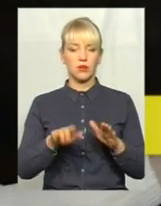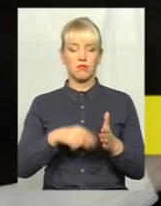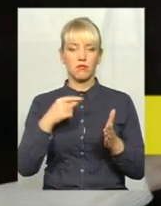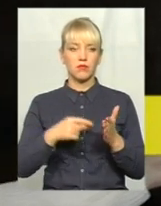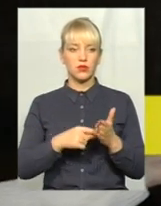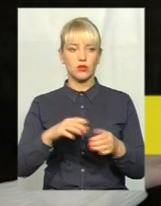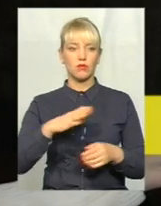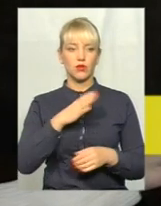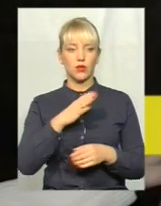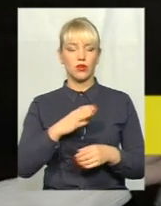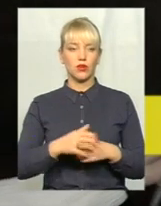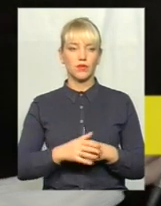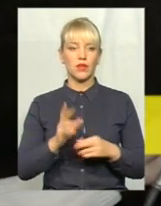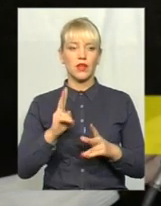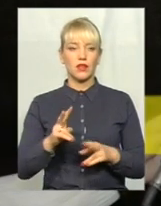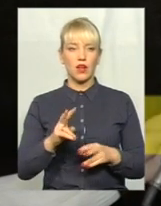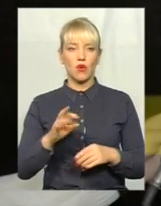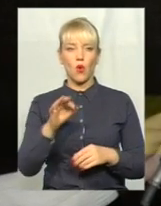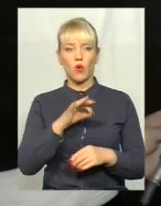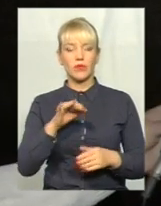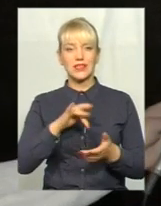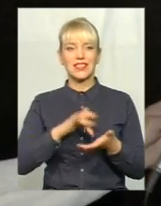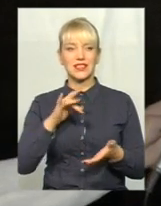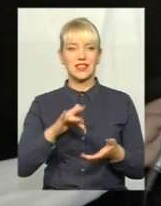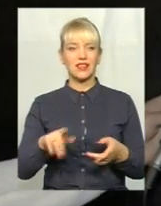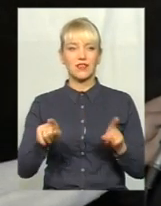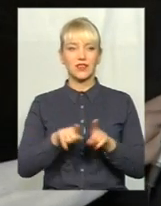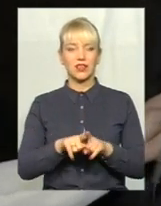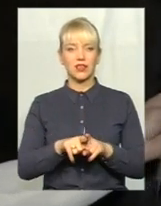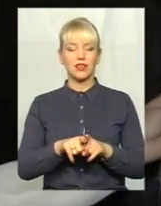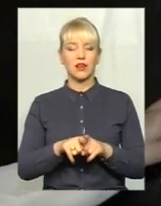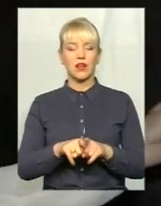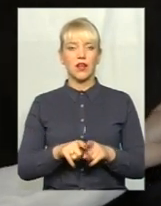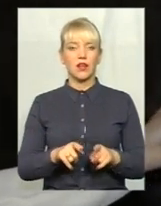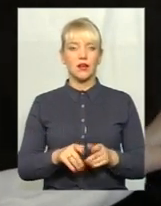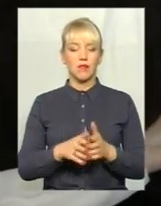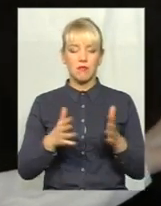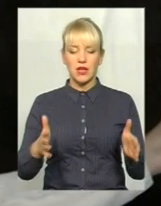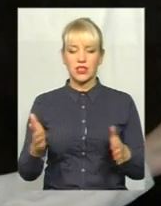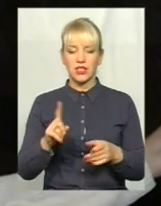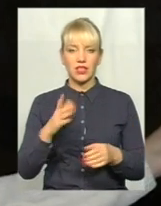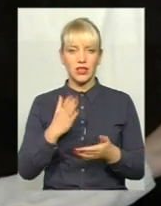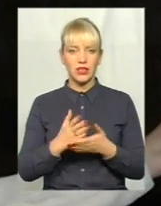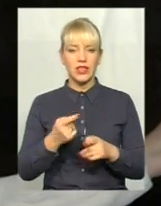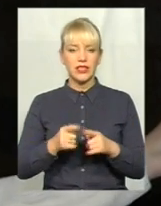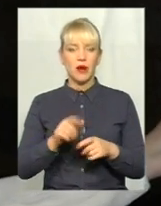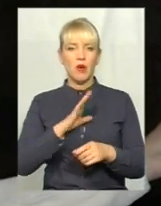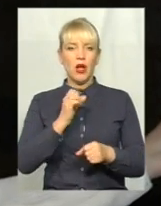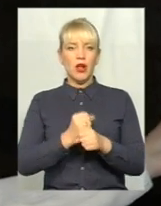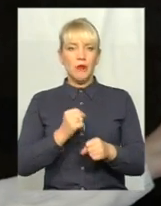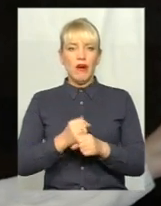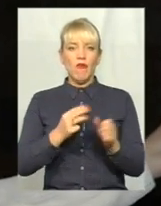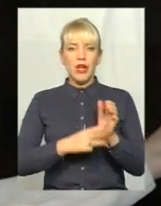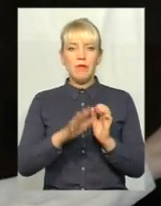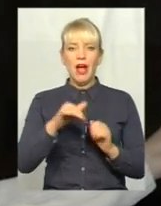зараз, от спорудовано, як обласний центр, в таких межах фактично, які є, то розроблявся в 85-му році. Кількість